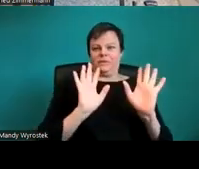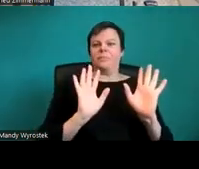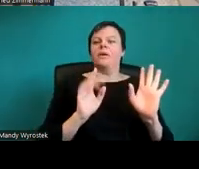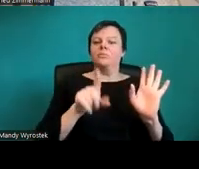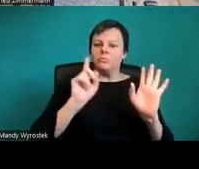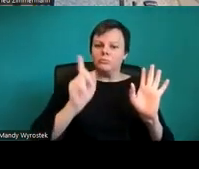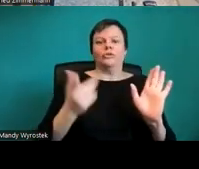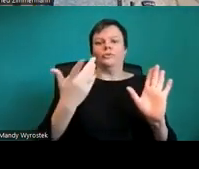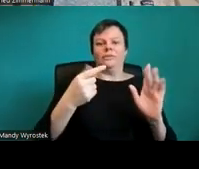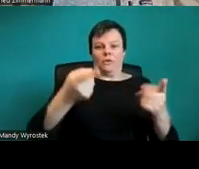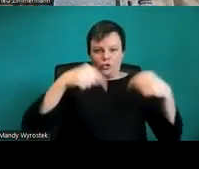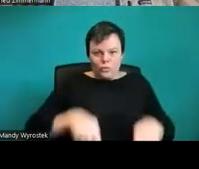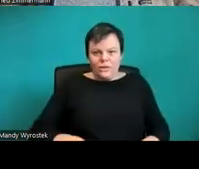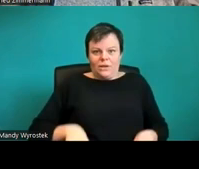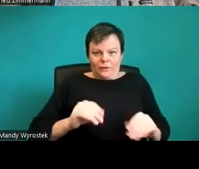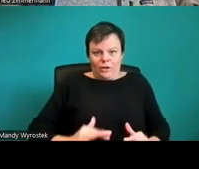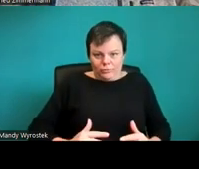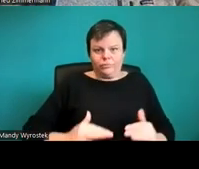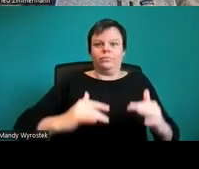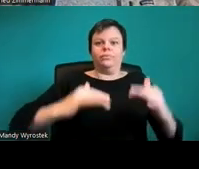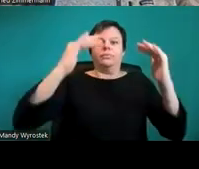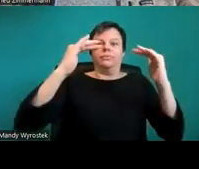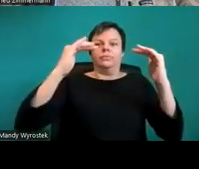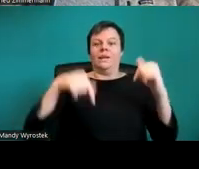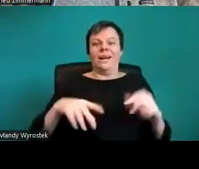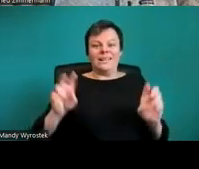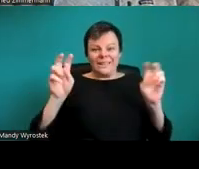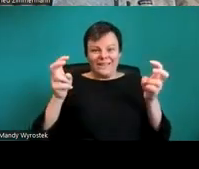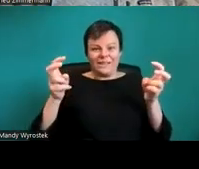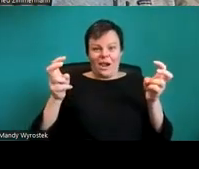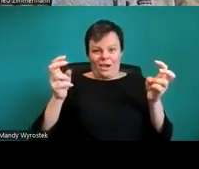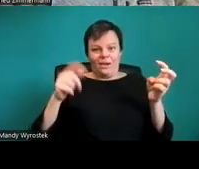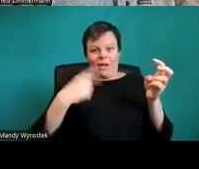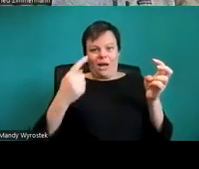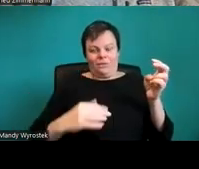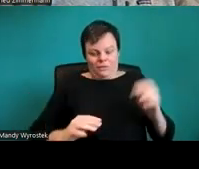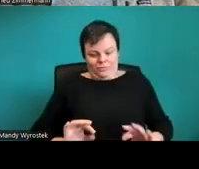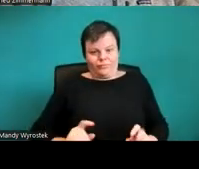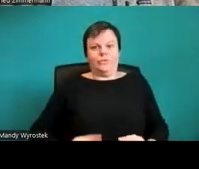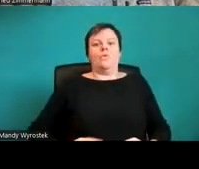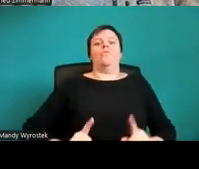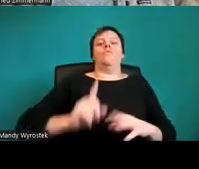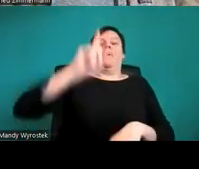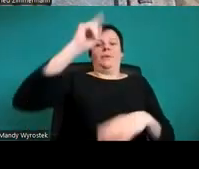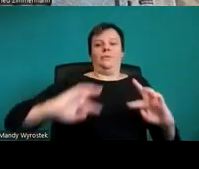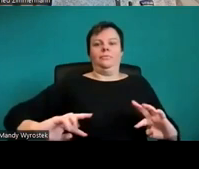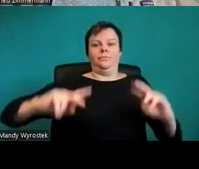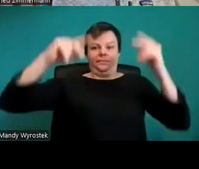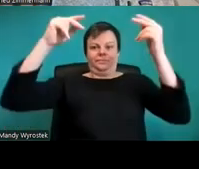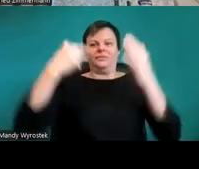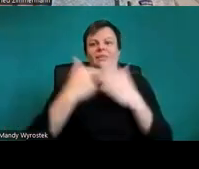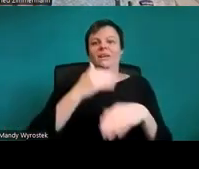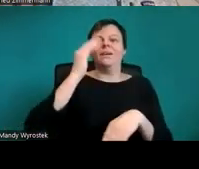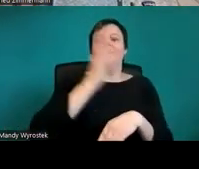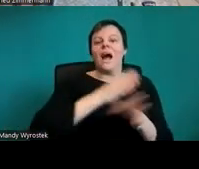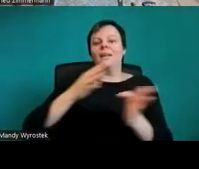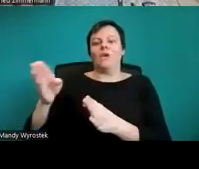weil es hier darum geht, wie sich die Objekte überlagern. Also die unterste Schicht ist der Titel und so weiter. Leider